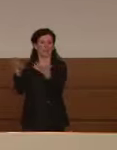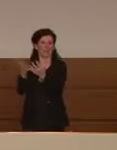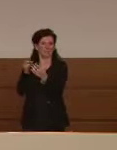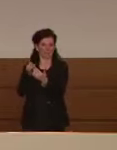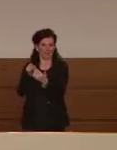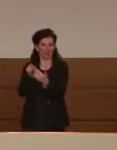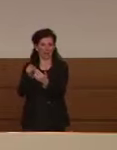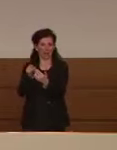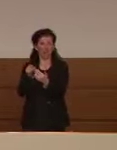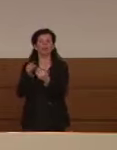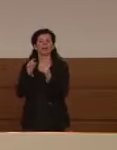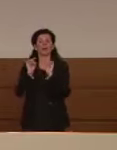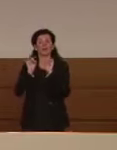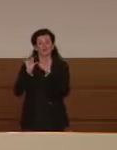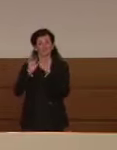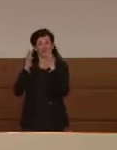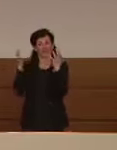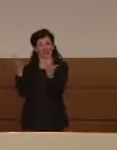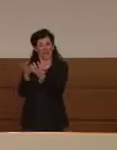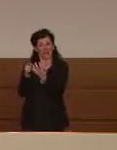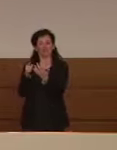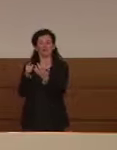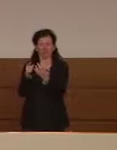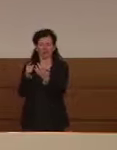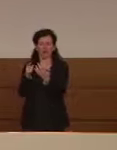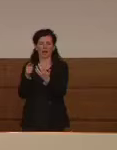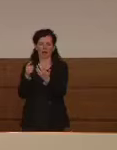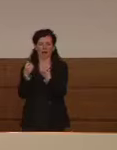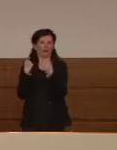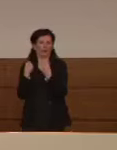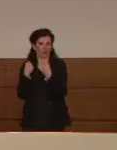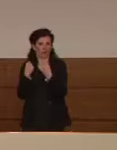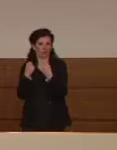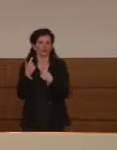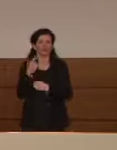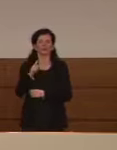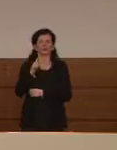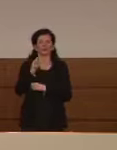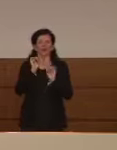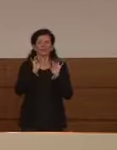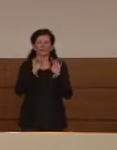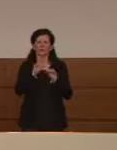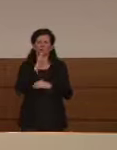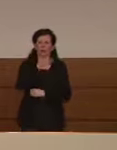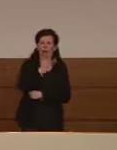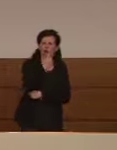particolarmente virulenta perché non il virus H1N1 del 2009